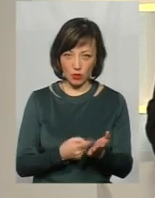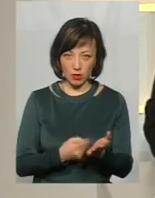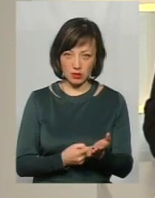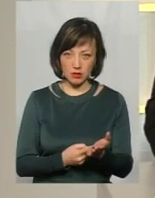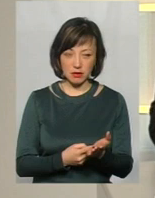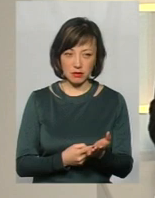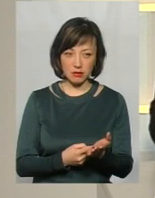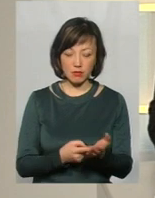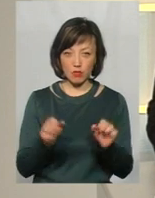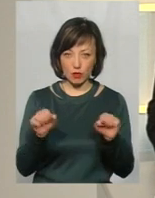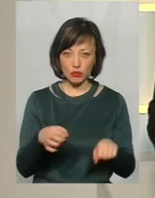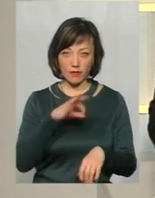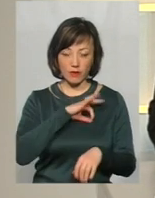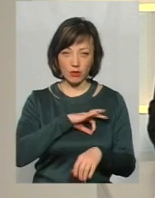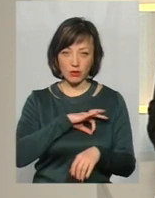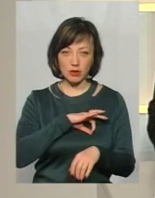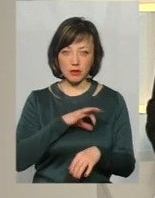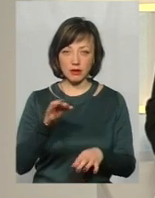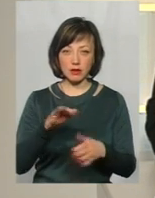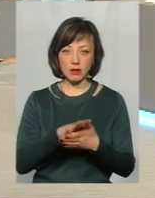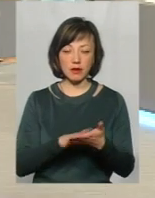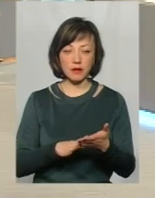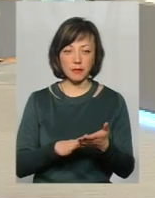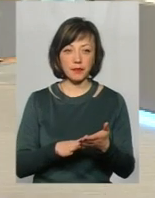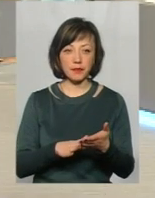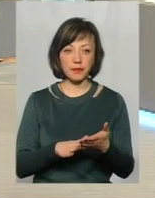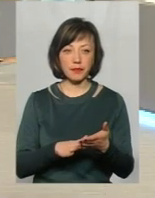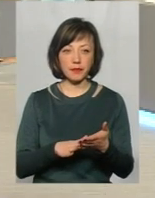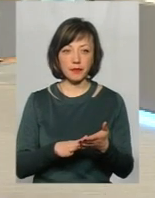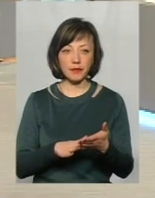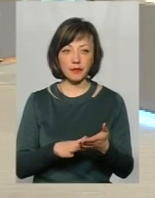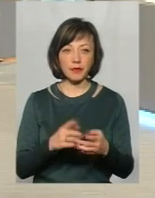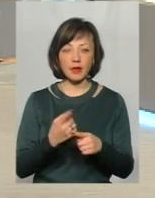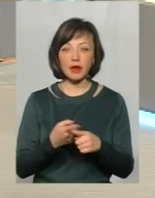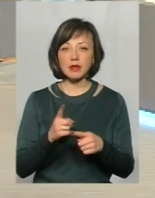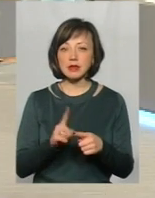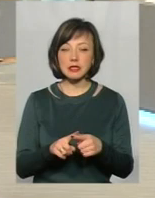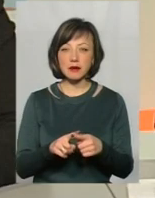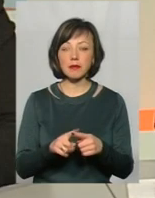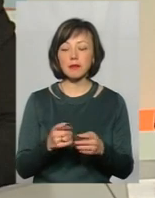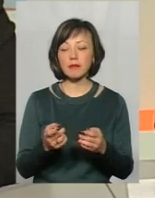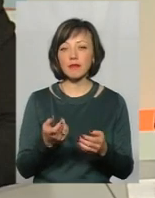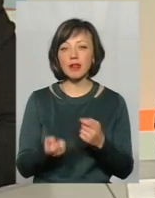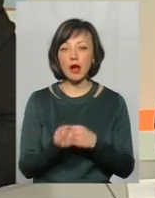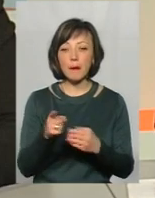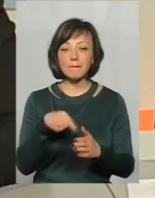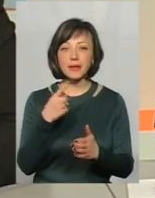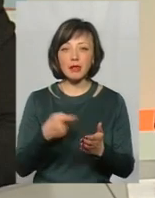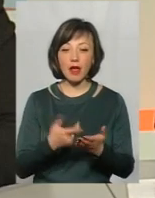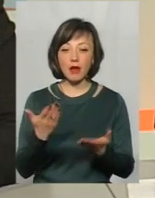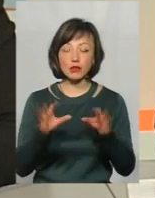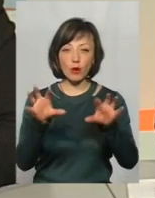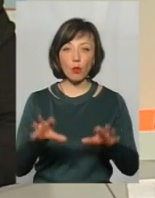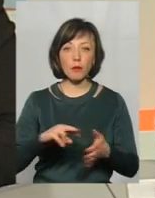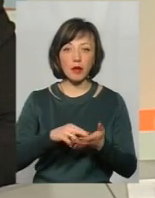якось фігурують, можуть мати... Може ставитися питання про недопустимість даного доказу. Якщо передбачено кримінально-процесуальним кодексом,